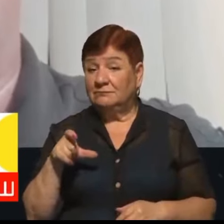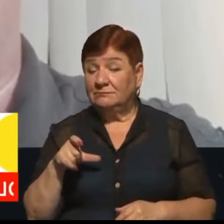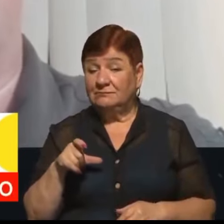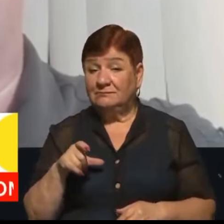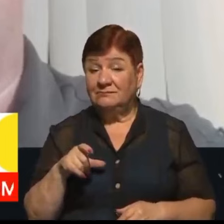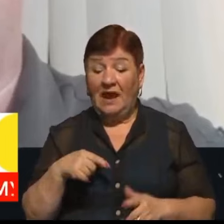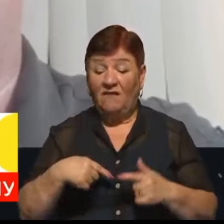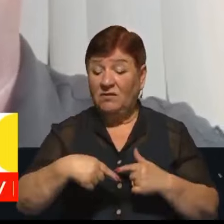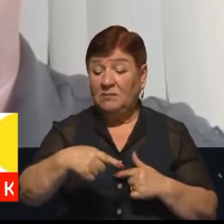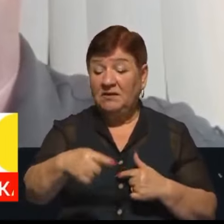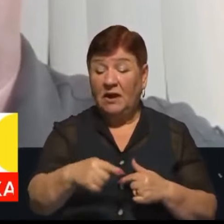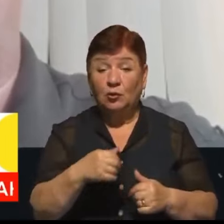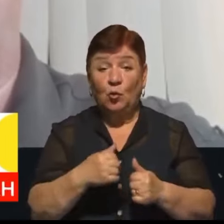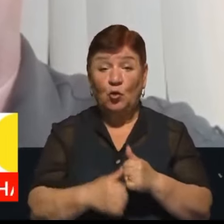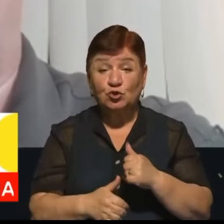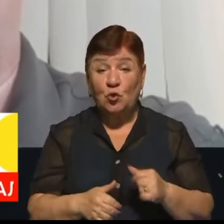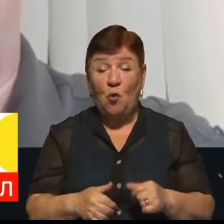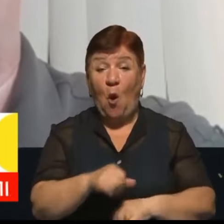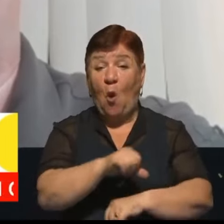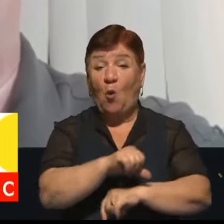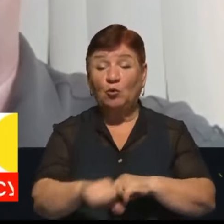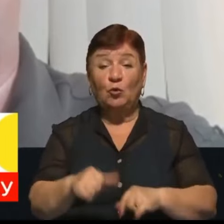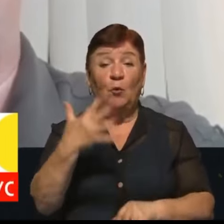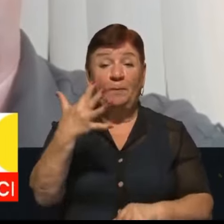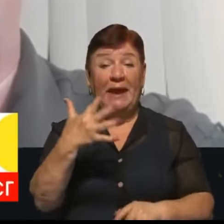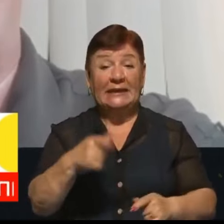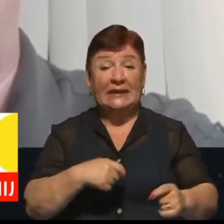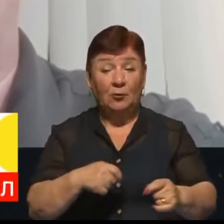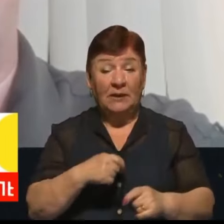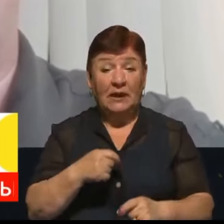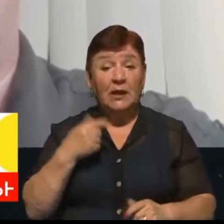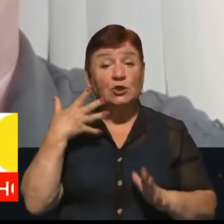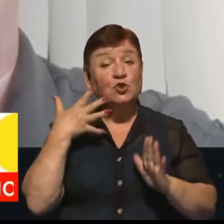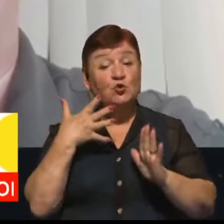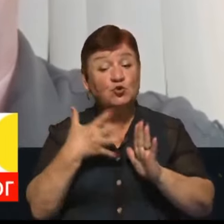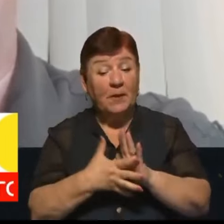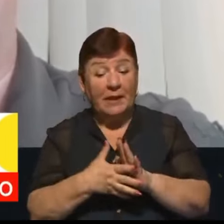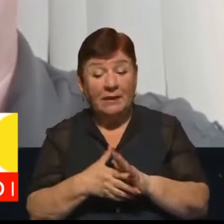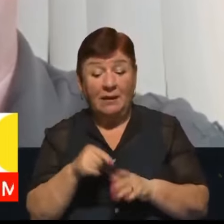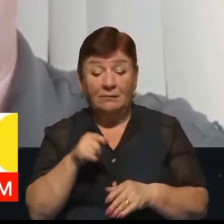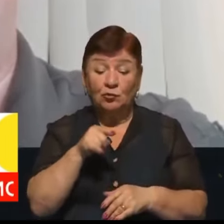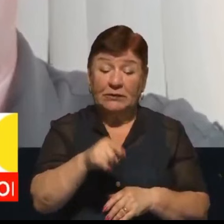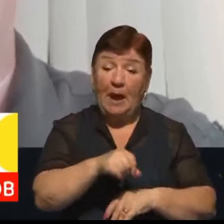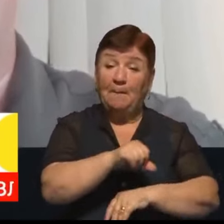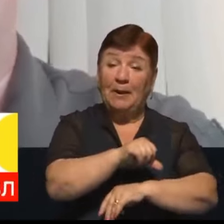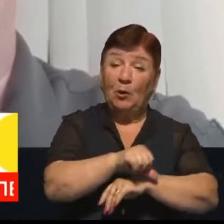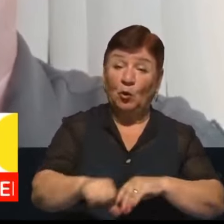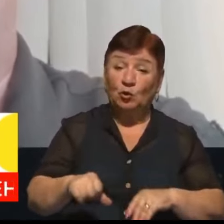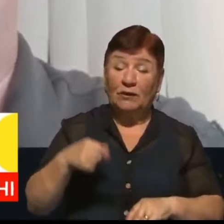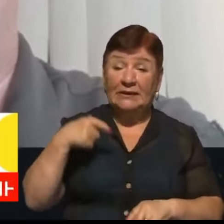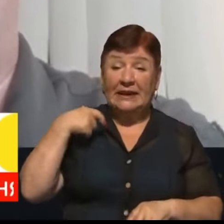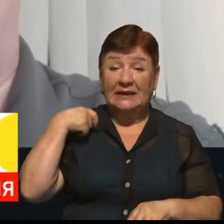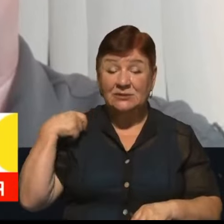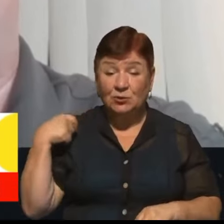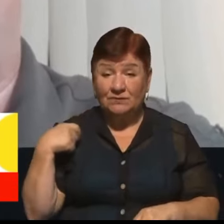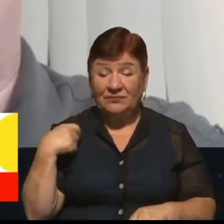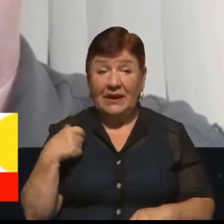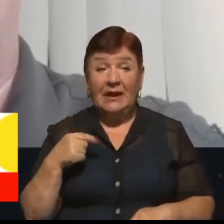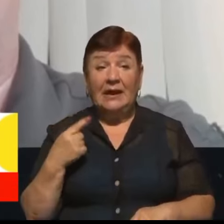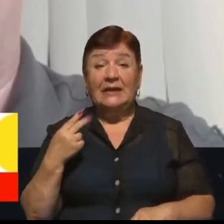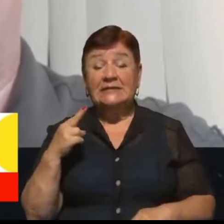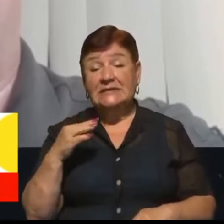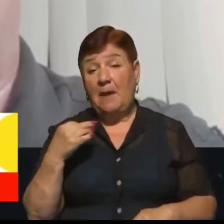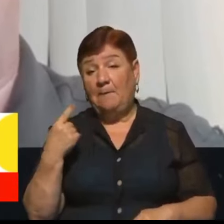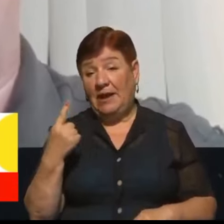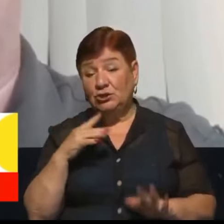не відміряють від кожної точки кордону 5 кілометрів, щоб зрозуміти, чи потрапляє він прикордонну смугу чи ні. Це перший момент. І